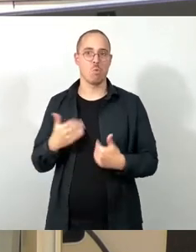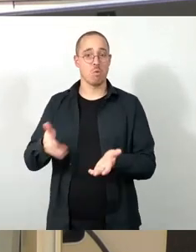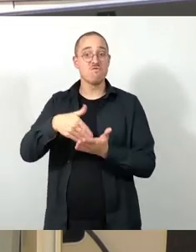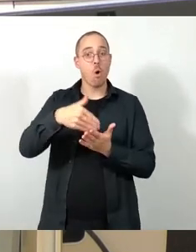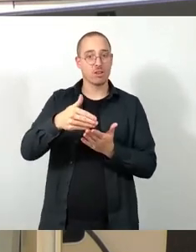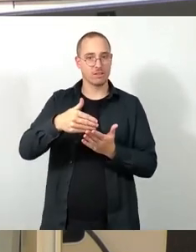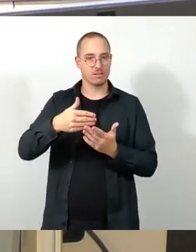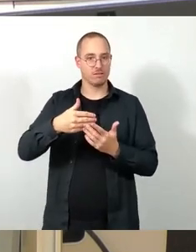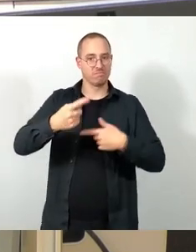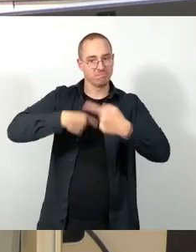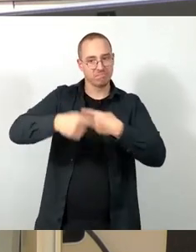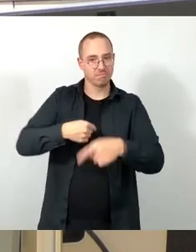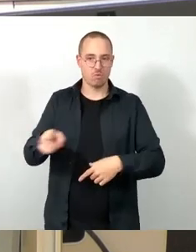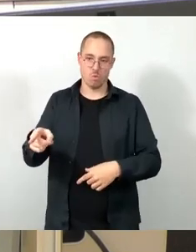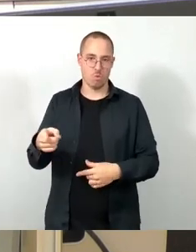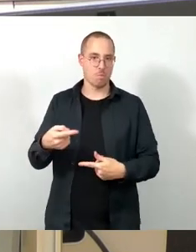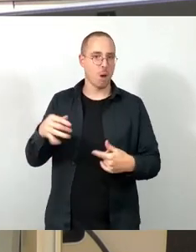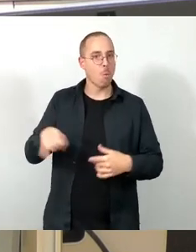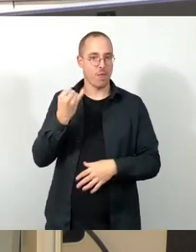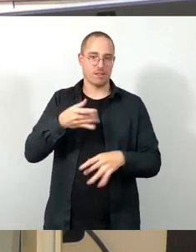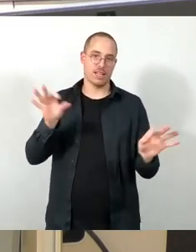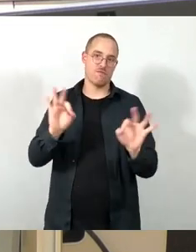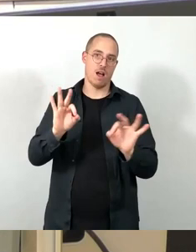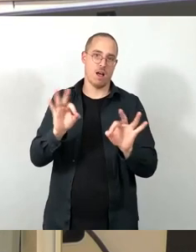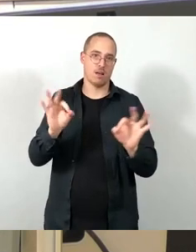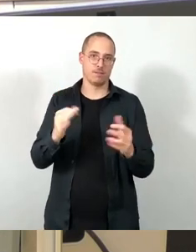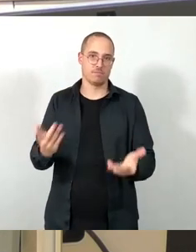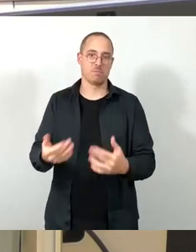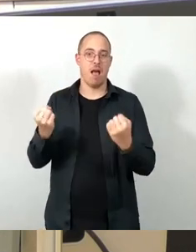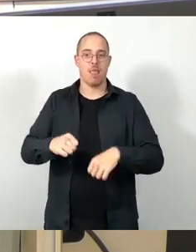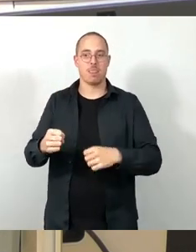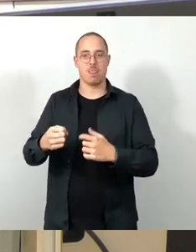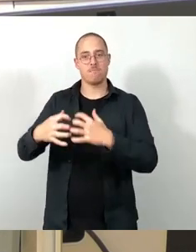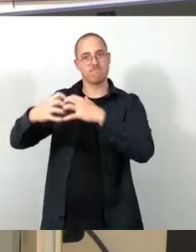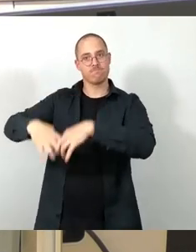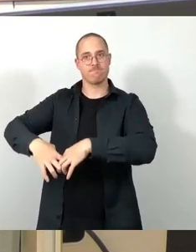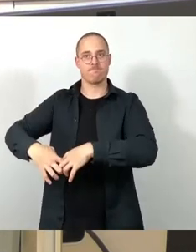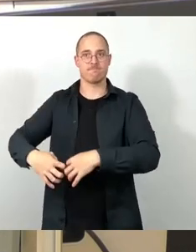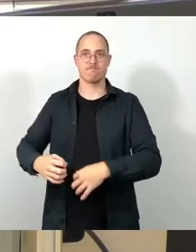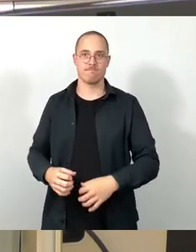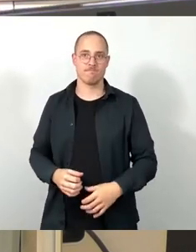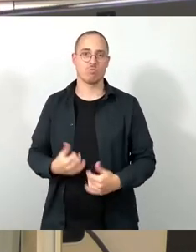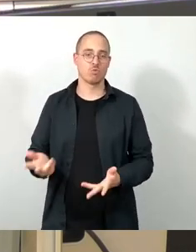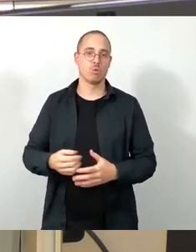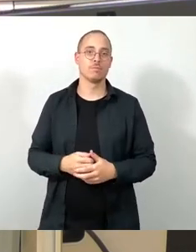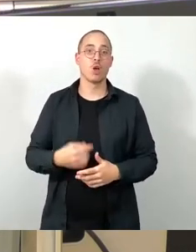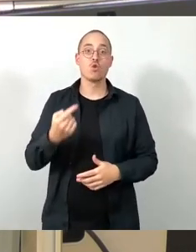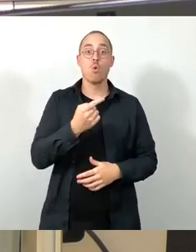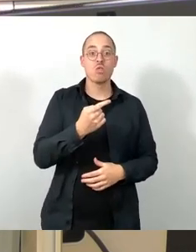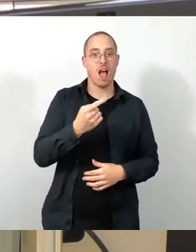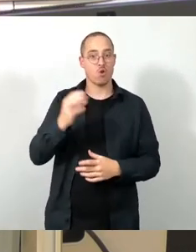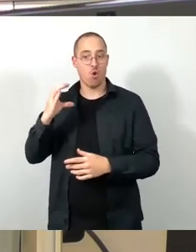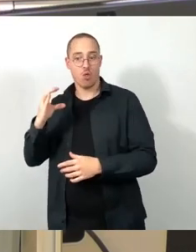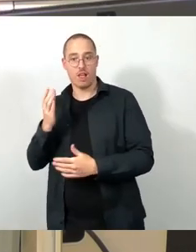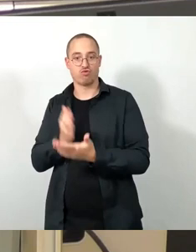auch das wurde hier bereits angesprochen, in Gruner und Cotta hängen bereits bewilligte ESF-Vorlagen daran und es